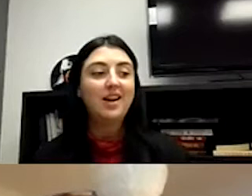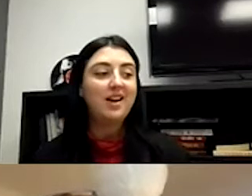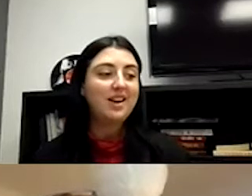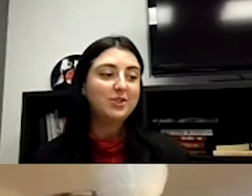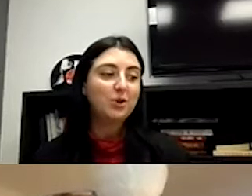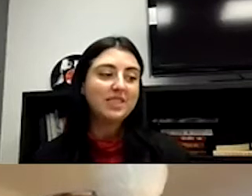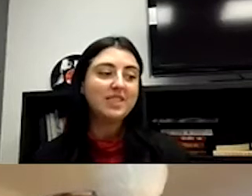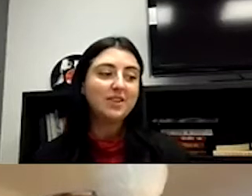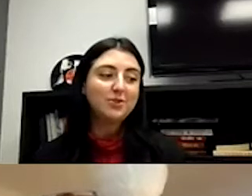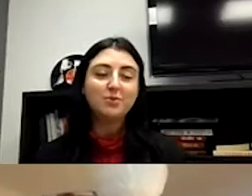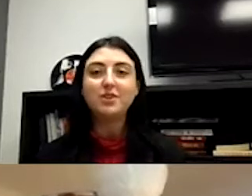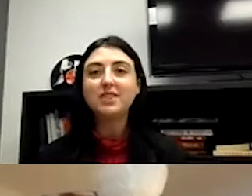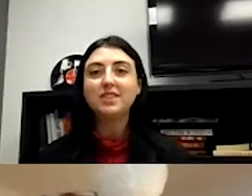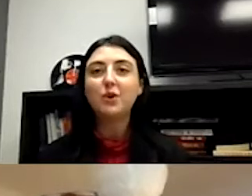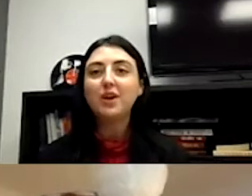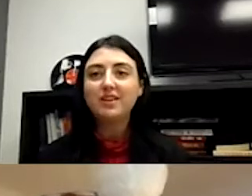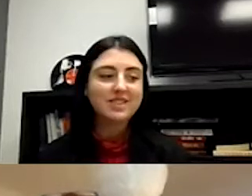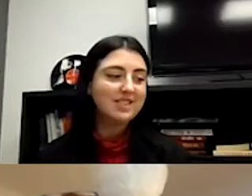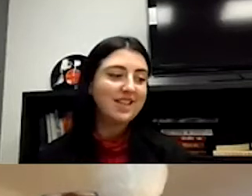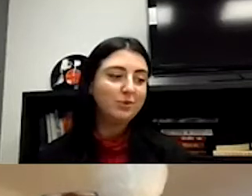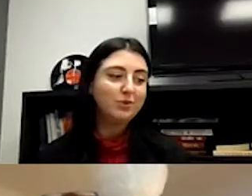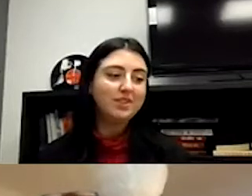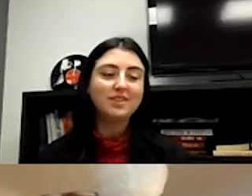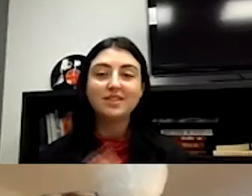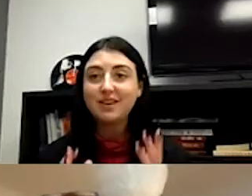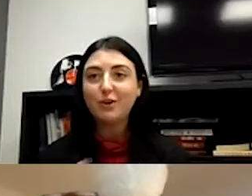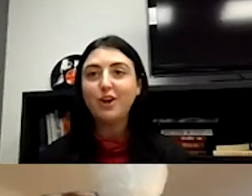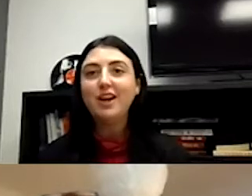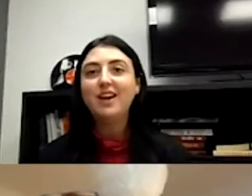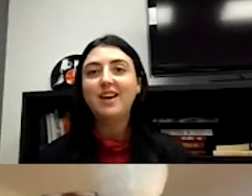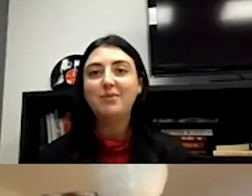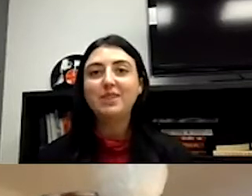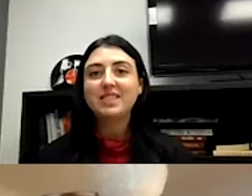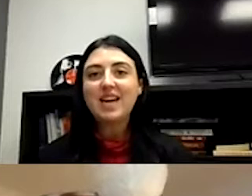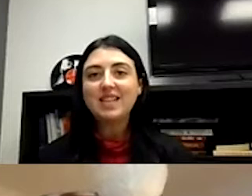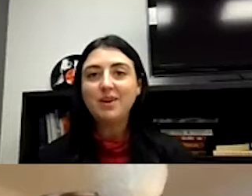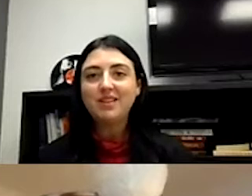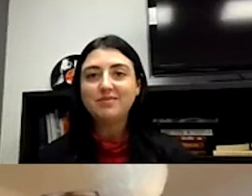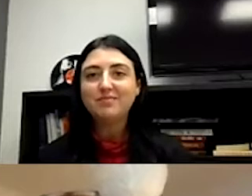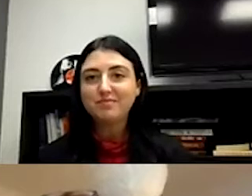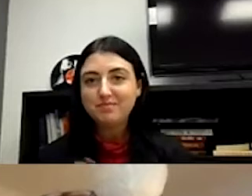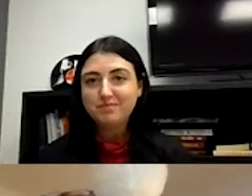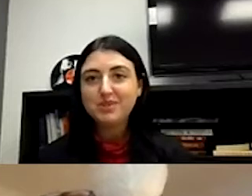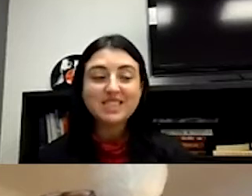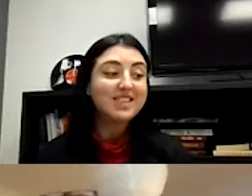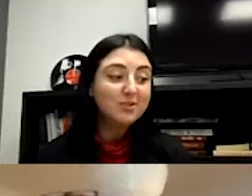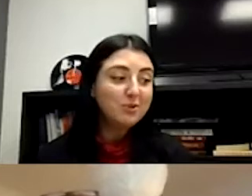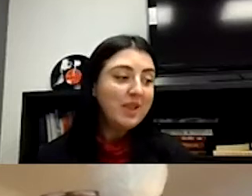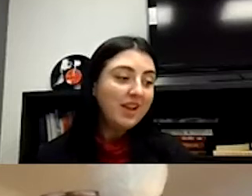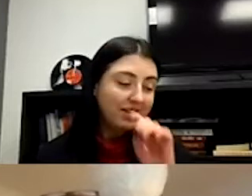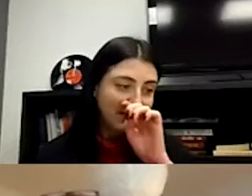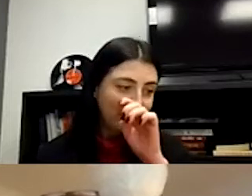atstovas, direktorius, ponas Aukaris. Galbūt savo pristatymą pristatytų.